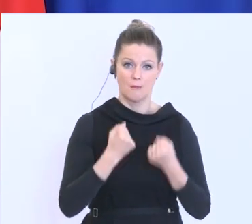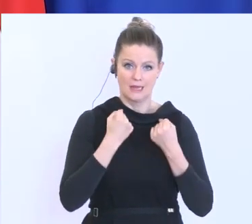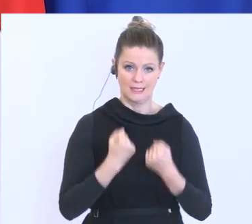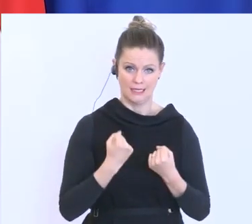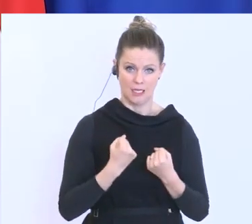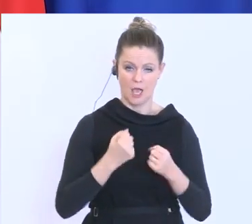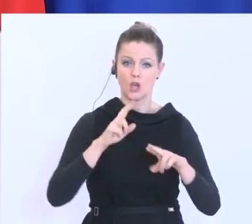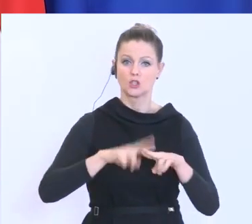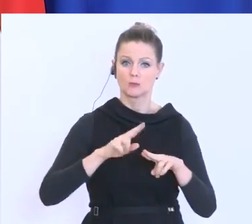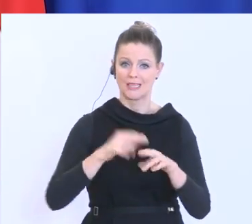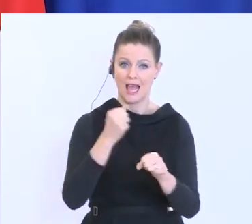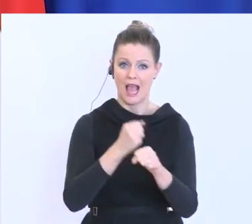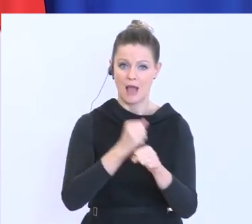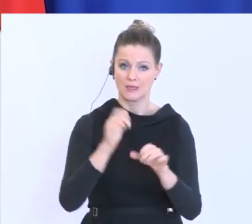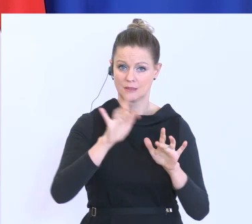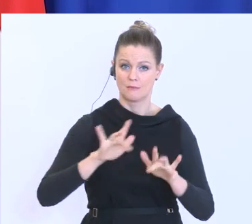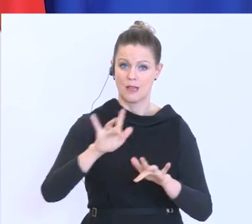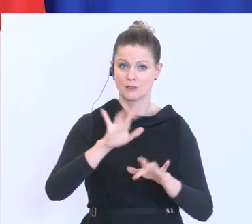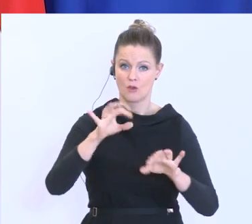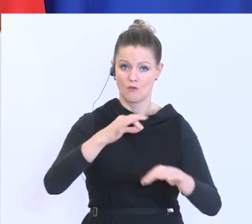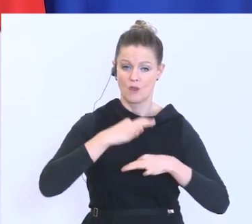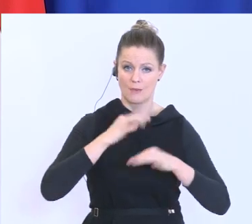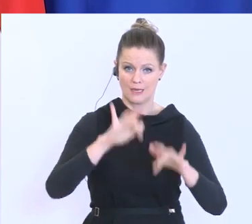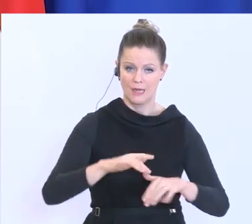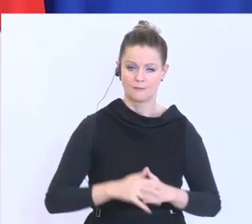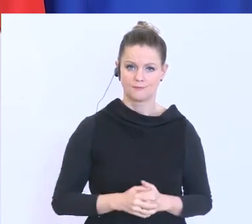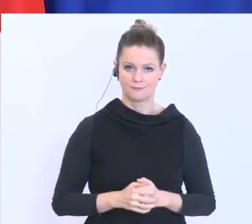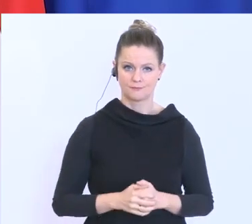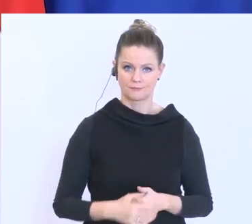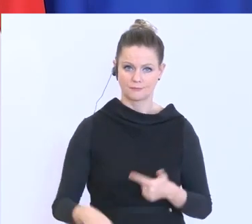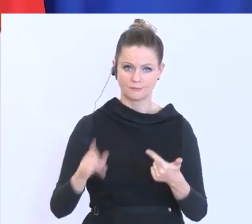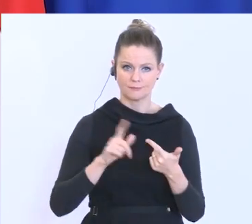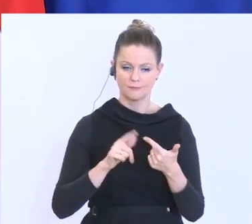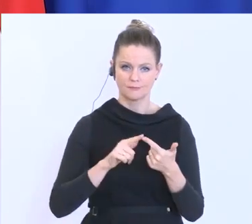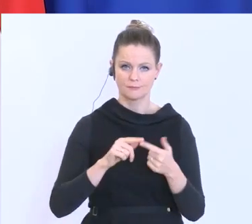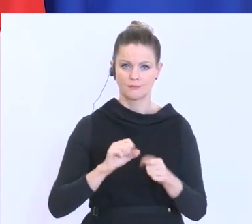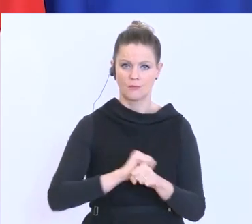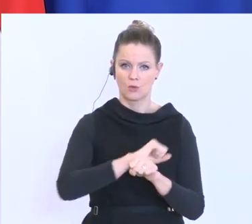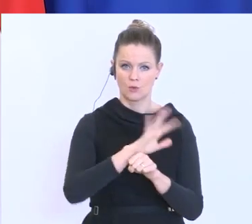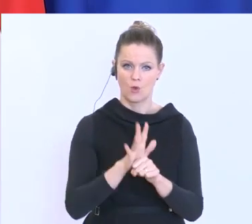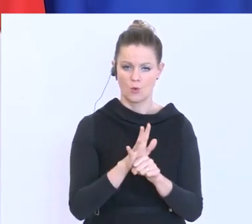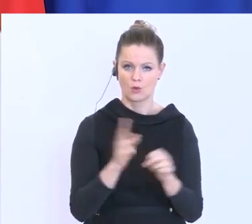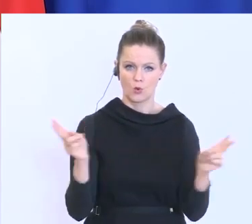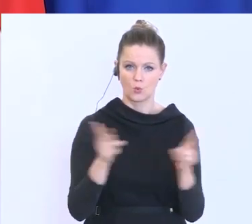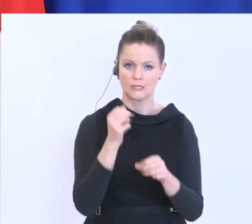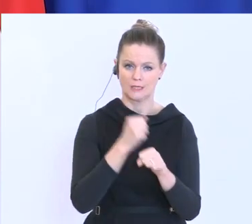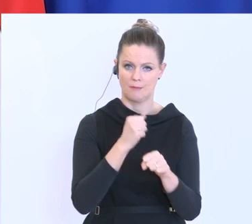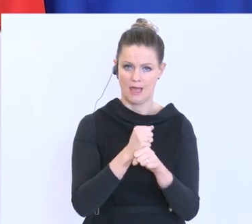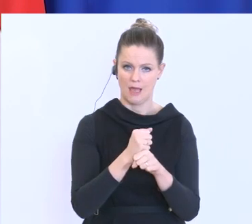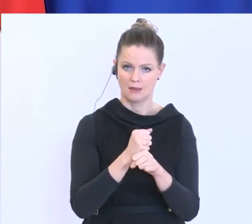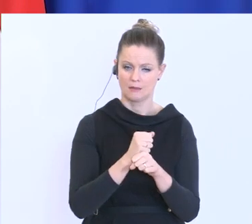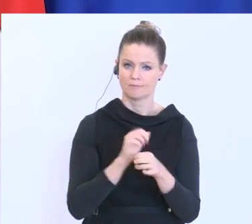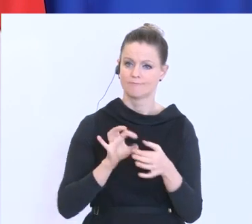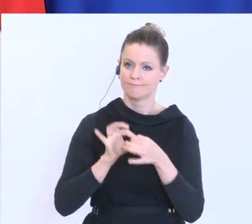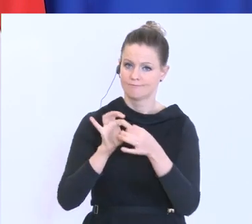meinem Arbeitsplatz wieder gebraucht. Punkt 2. Mit der Corona-Kurzarbeit Unternehmen durch die